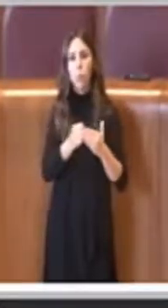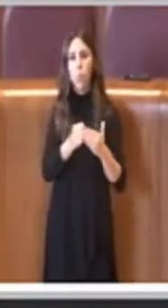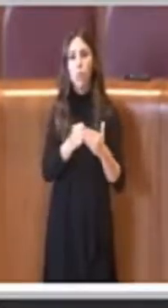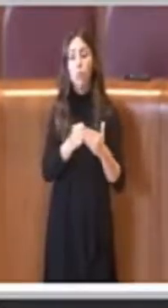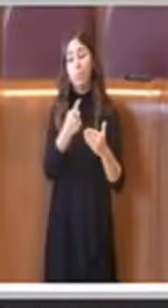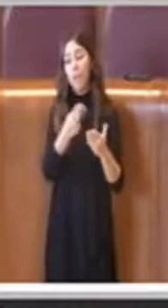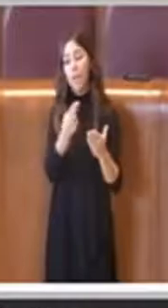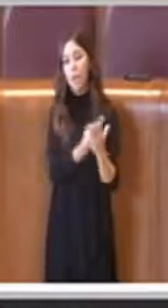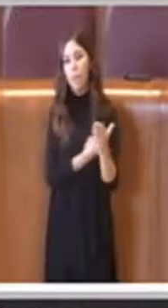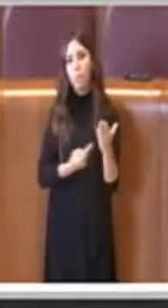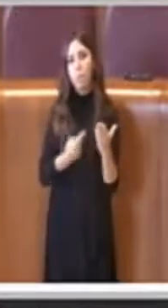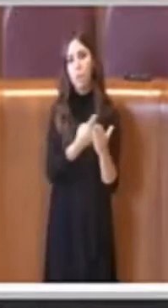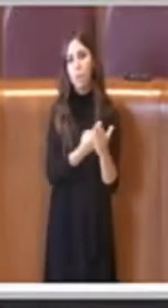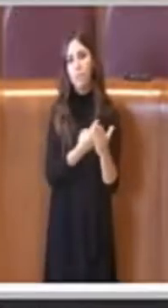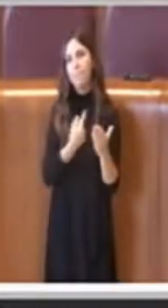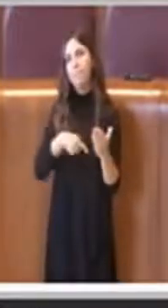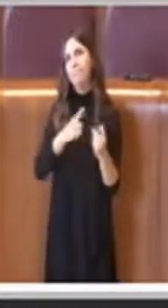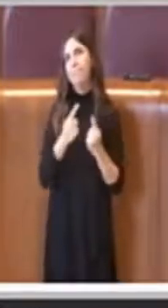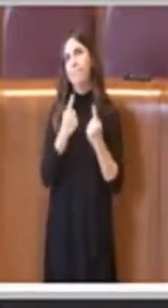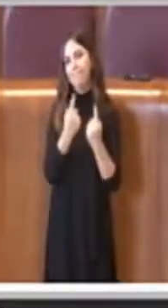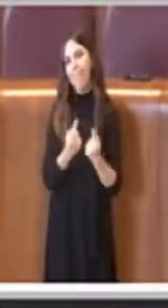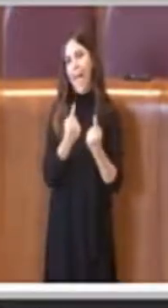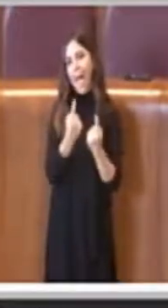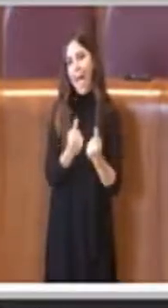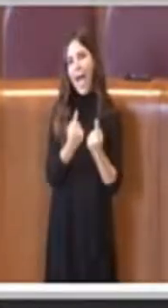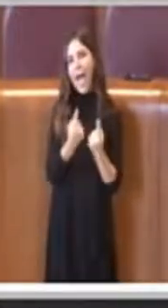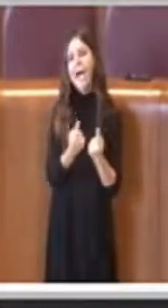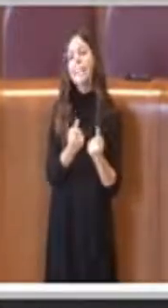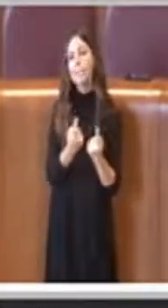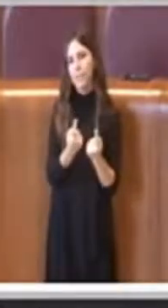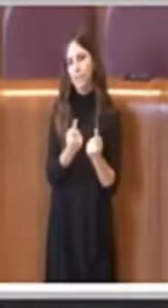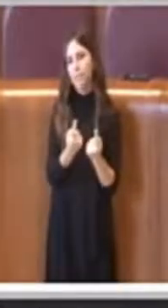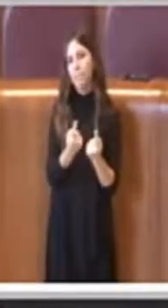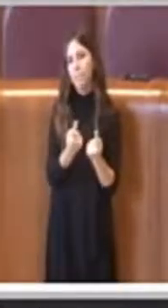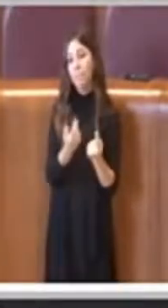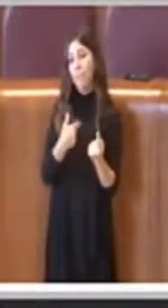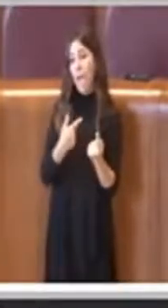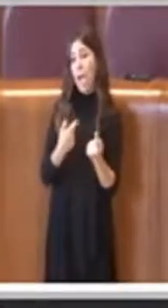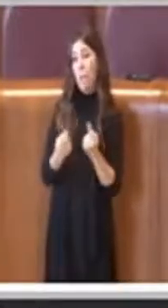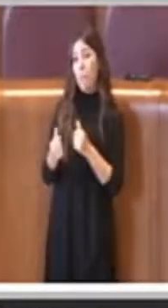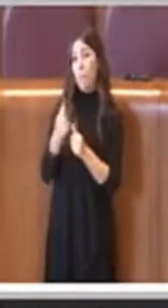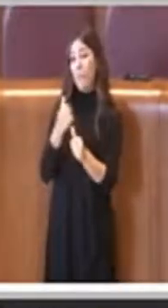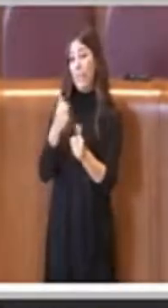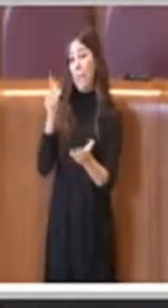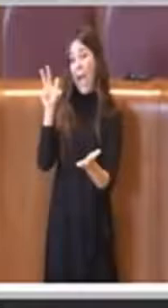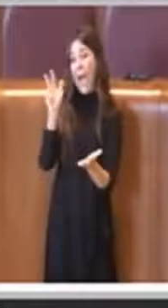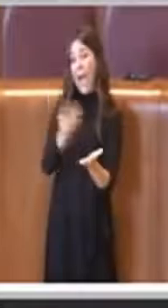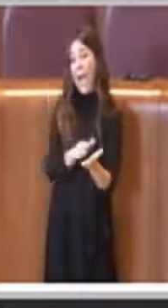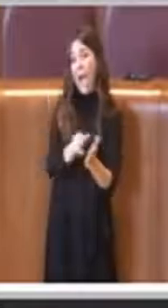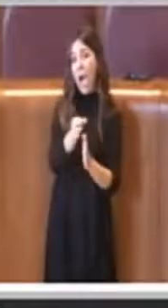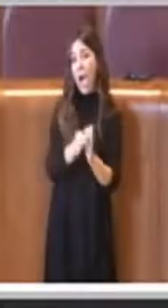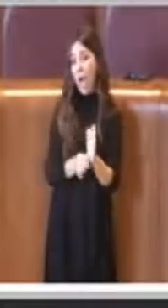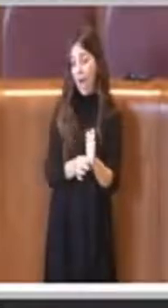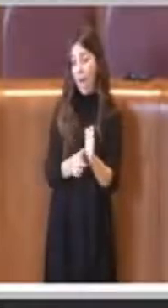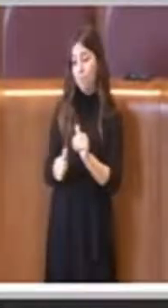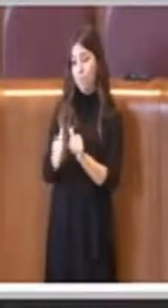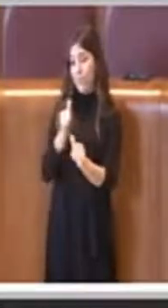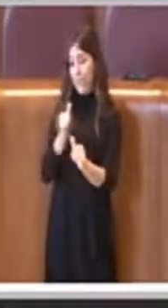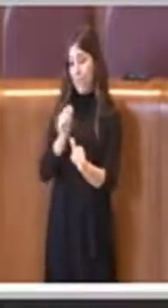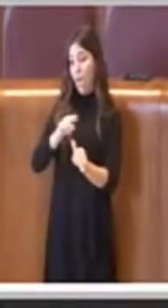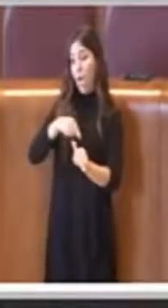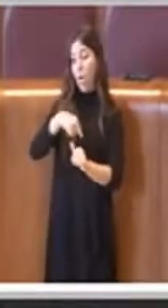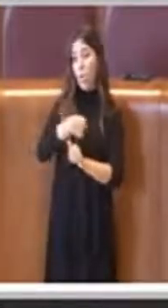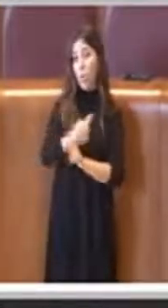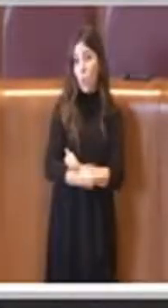che chiaramente aspettavamo di portare avanti in via definitiva dopo l'approvazione di questo regolamento e siamo